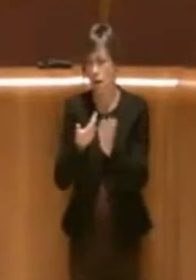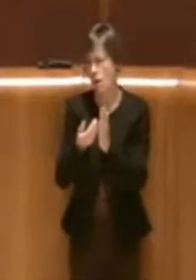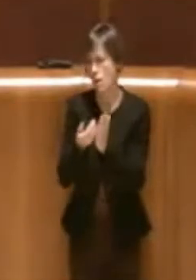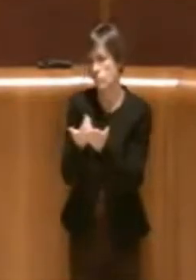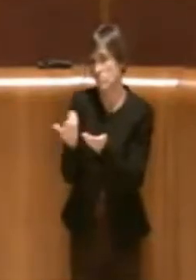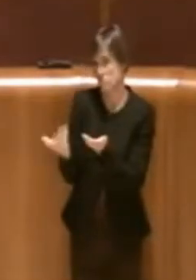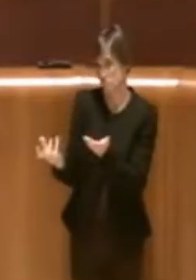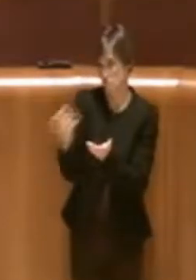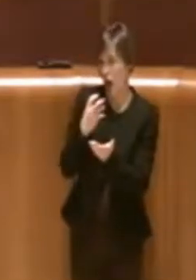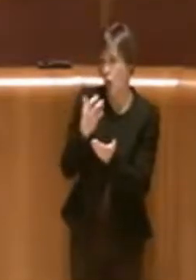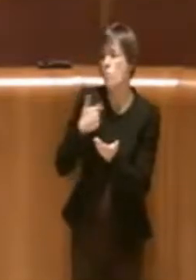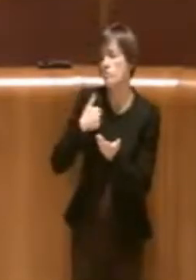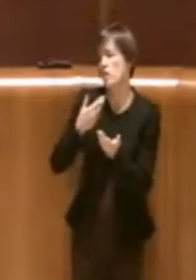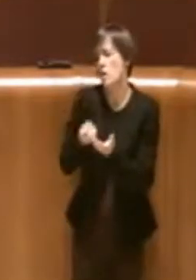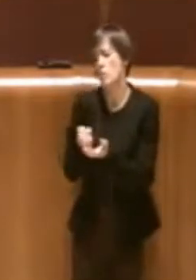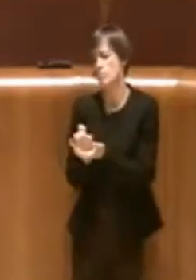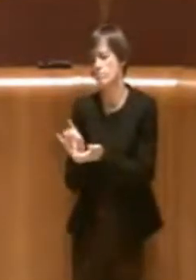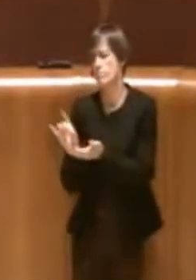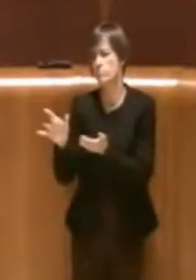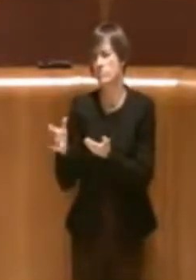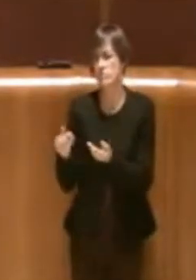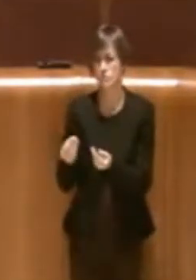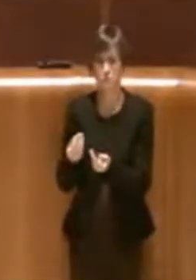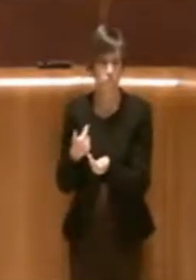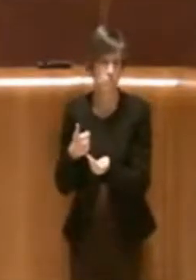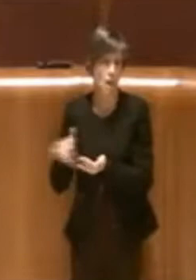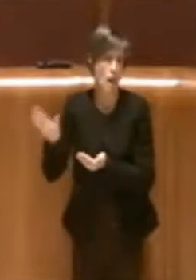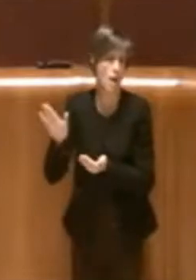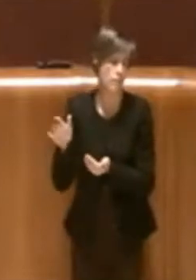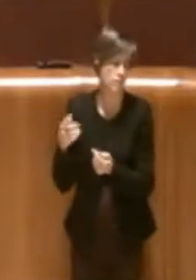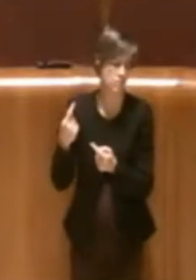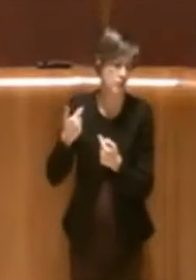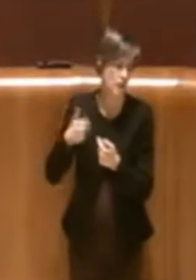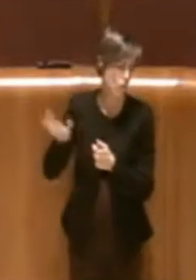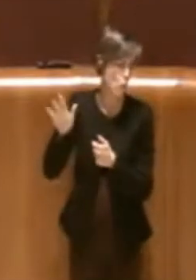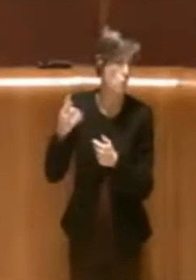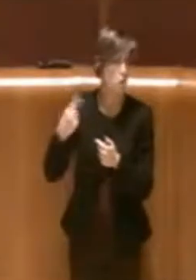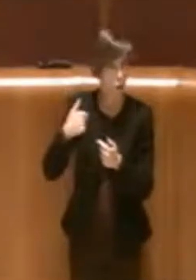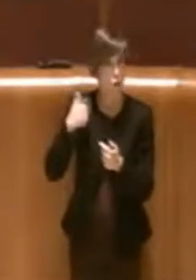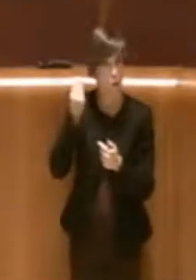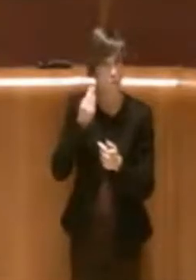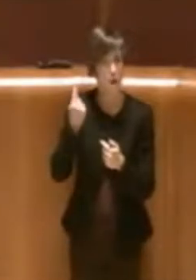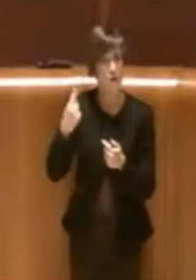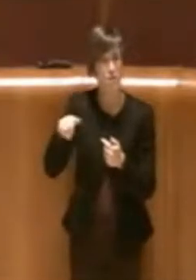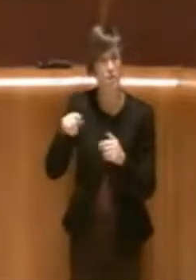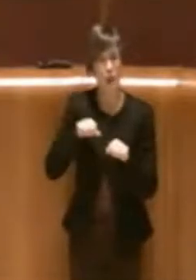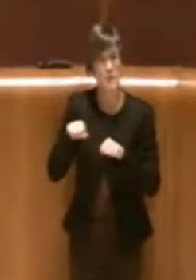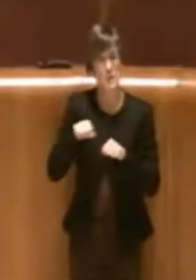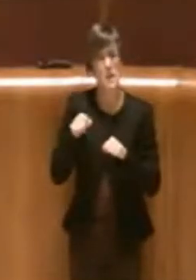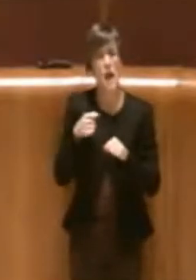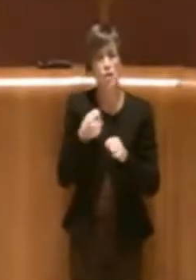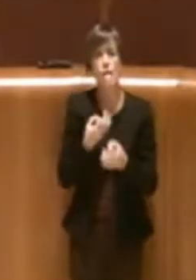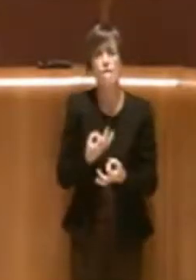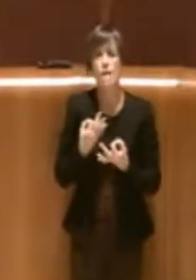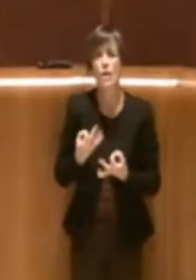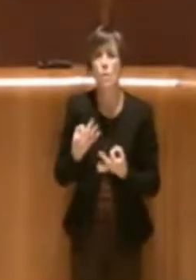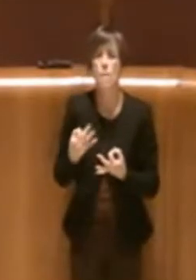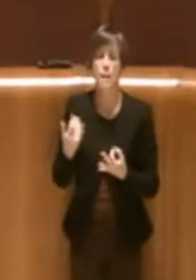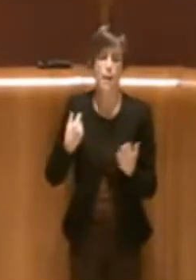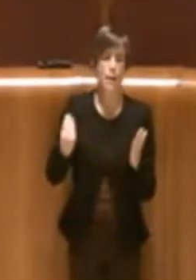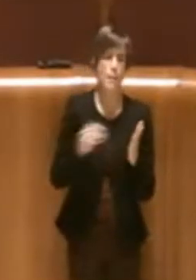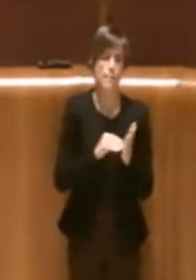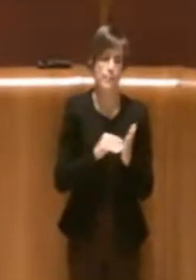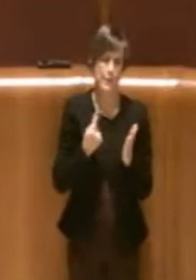secondo me questa amministrazione ha fatto bene ad inserire quell'immobile all'interno di questa delibera perché è giusto che i